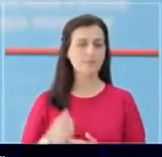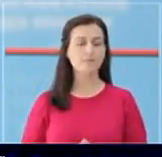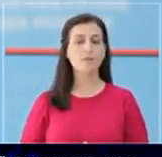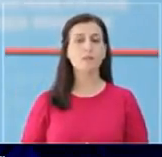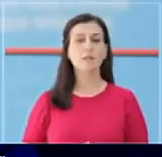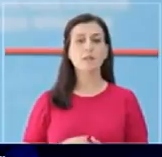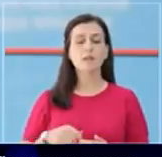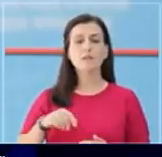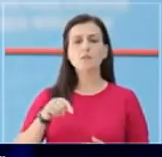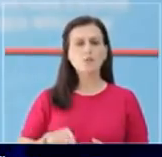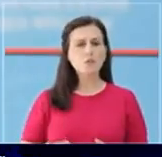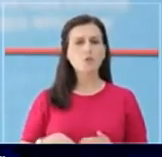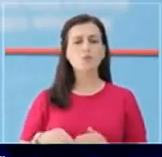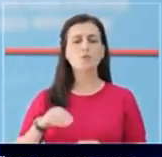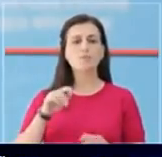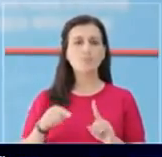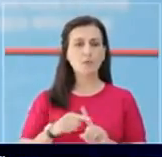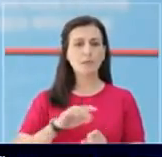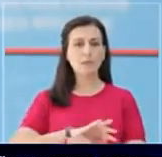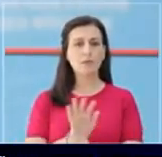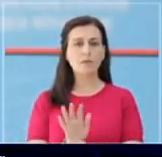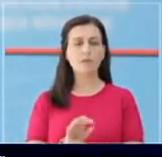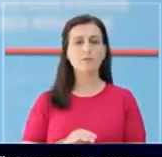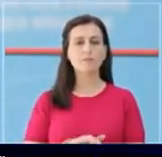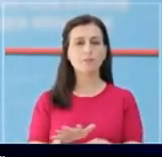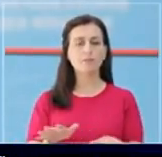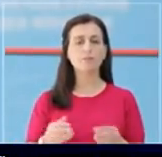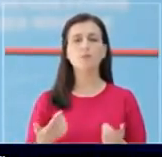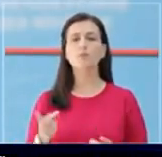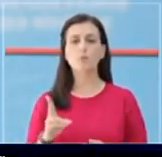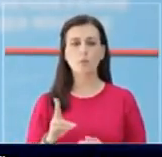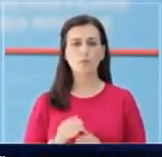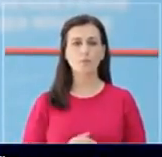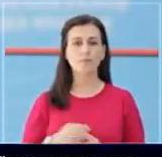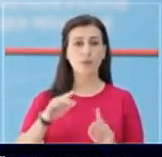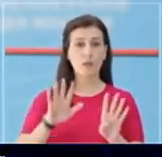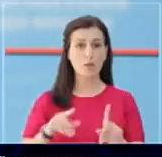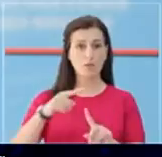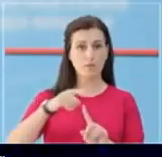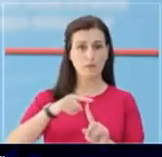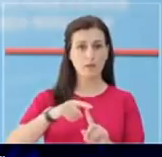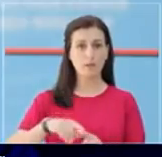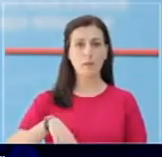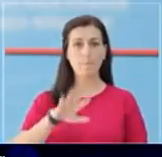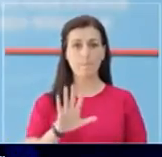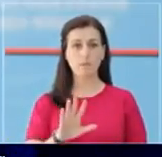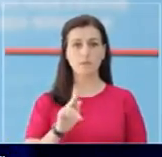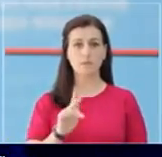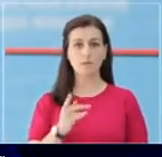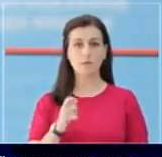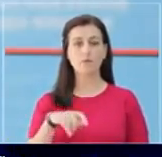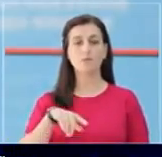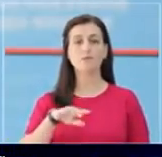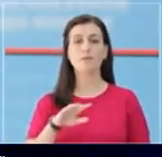Rastet pozitive të ditës sotme janë të shpërndara përkatsisht, 9 në Tiran, 5 në Kruj